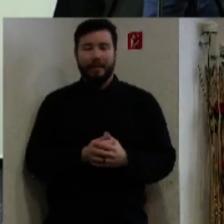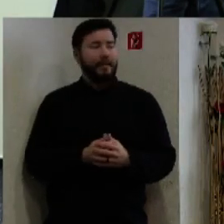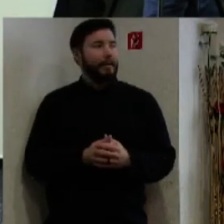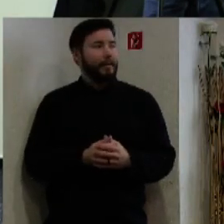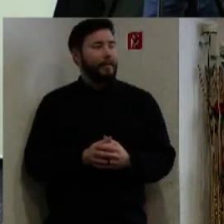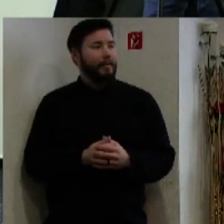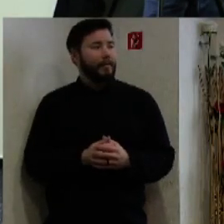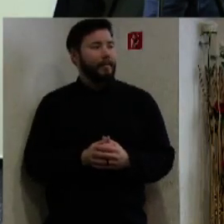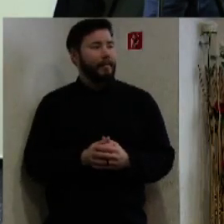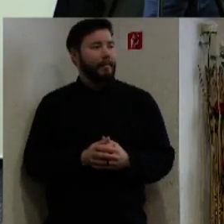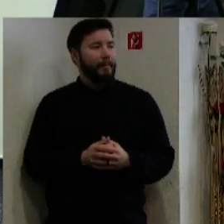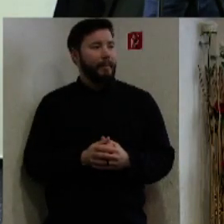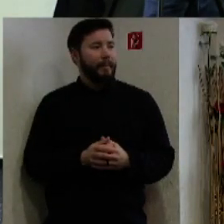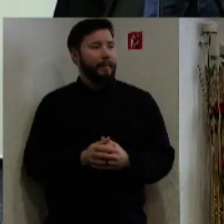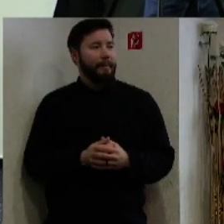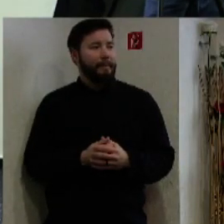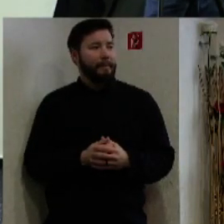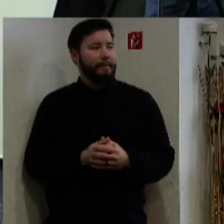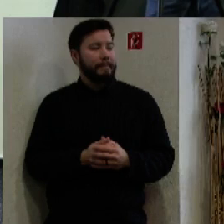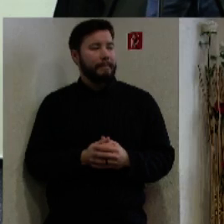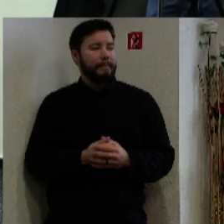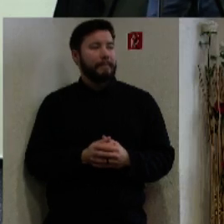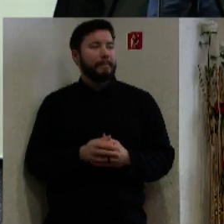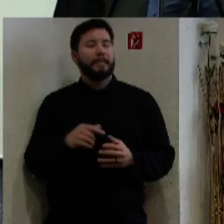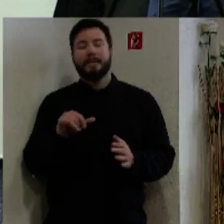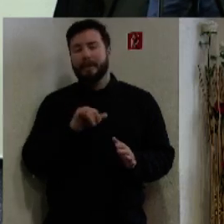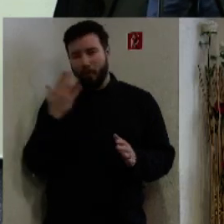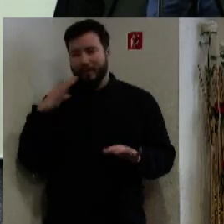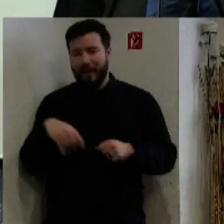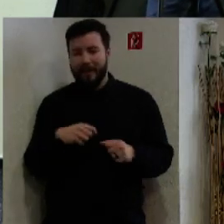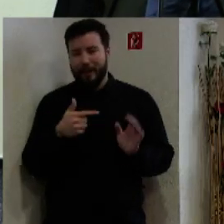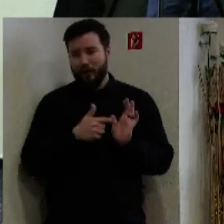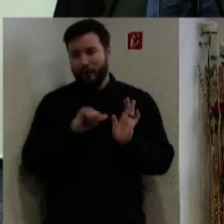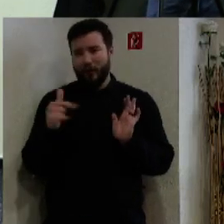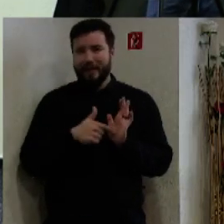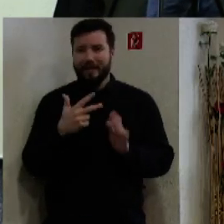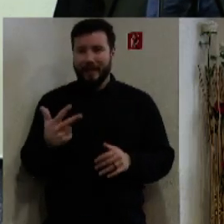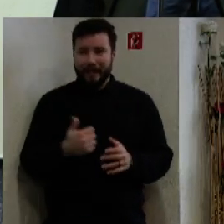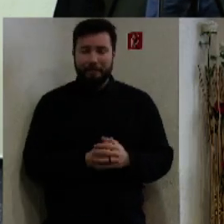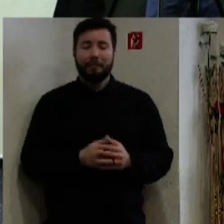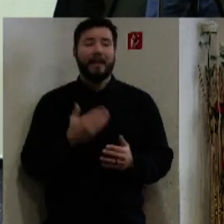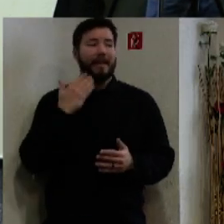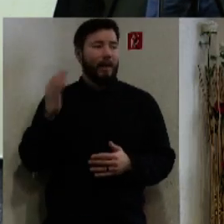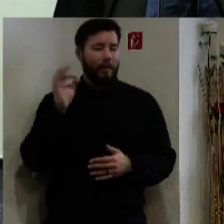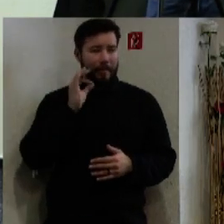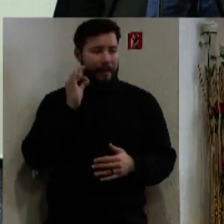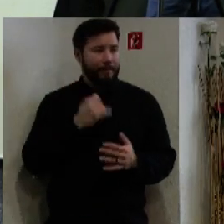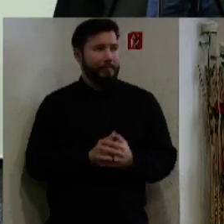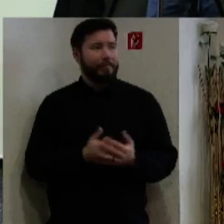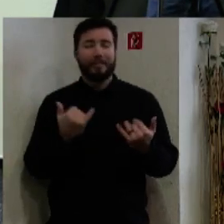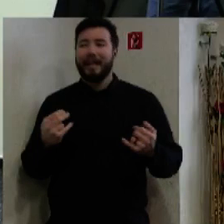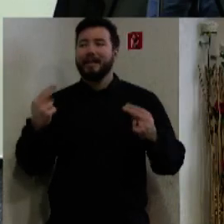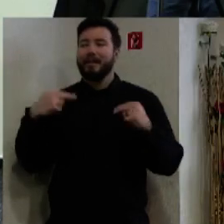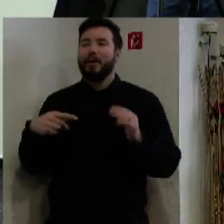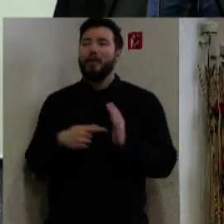pána súvislného práciest dodávateľským spôsobom na rok 2023 sme schválili. Ďakujem pekne. Teraz